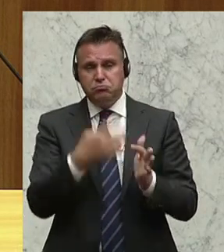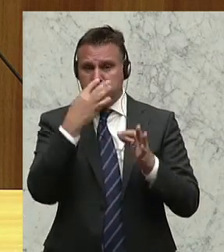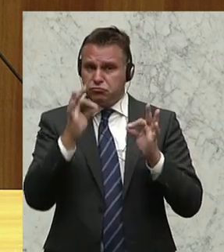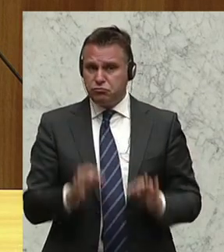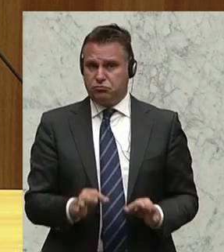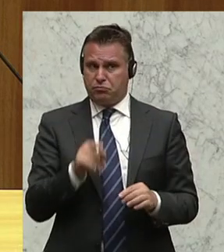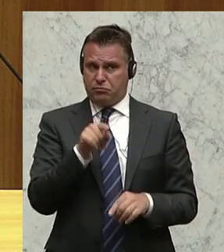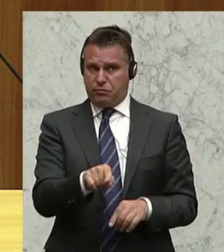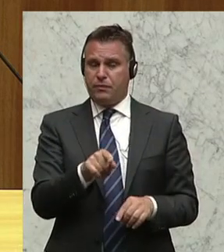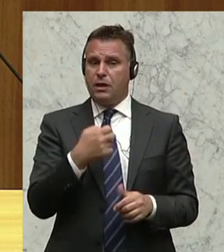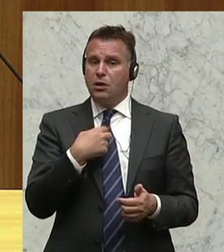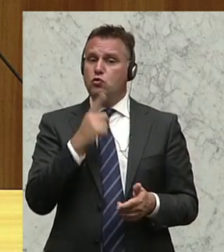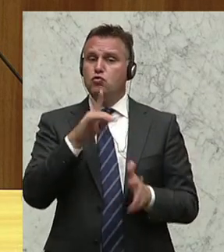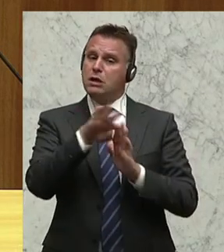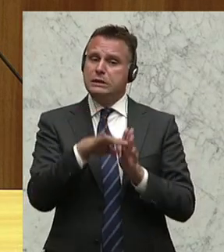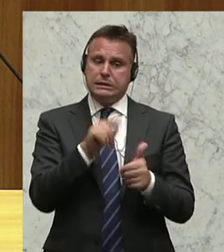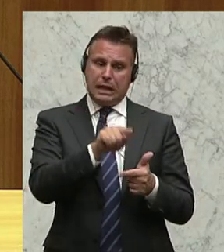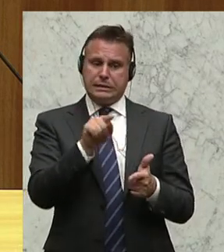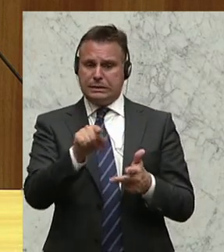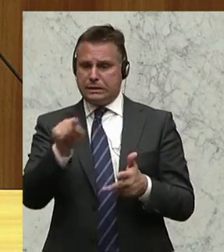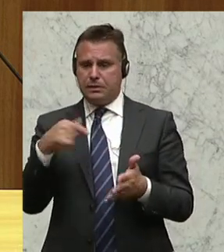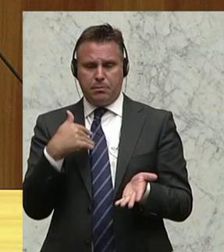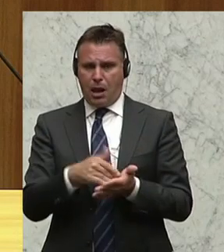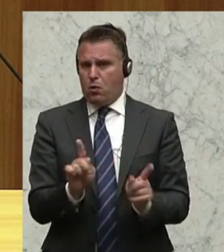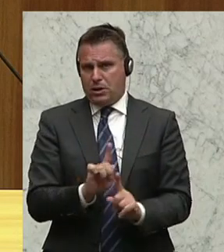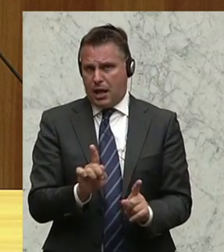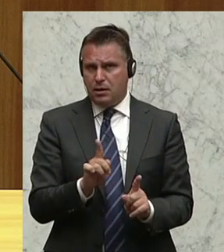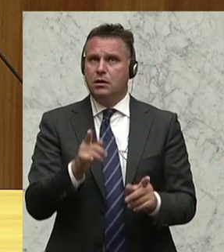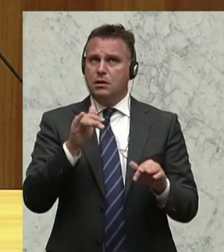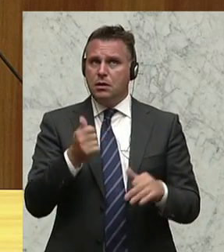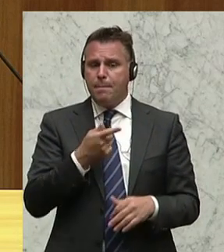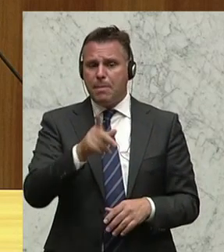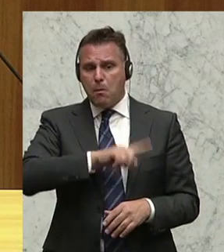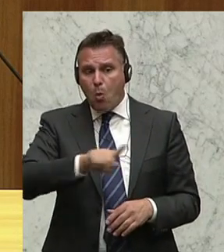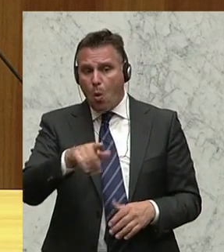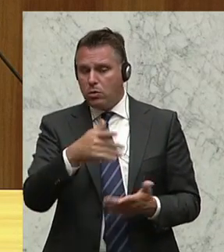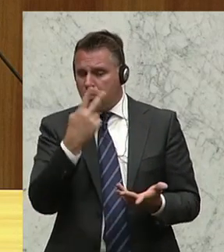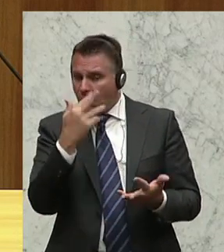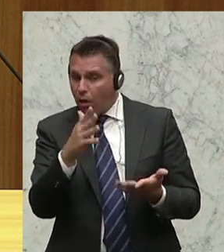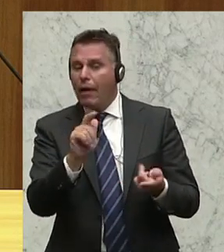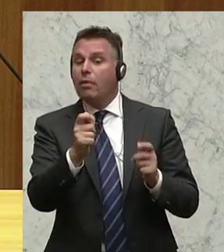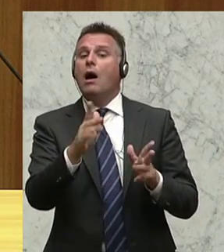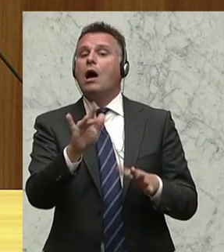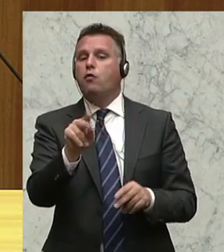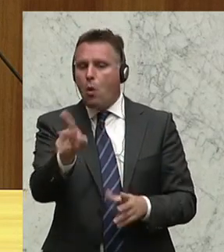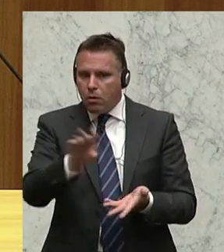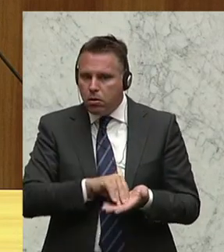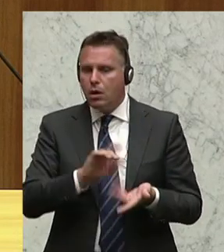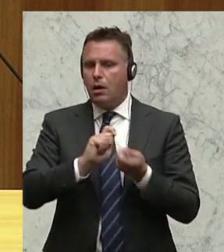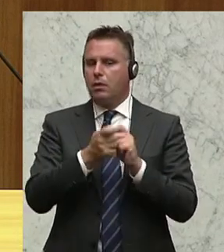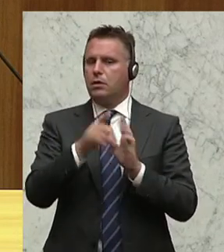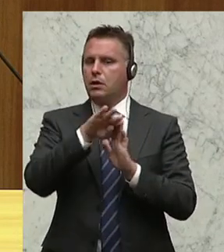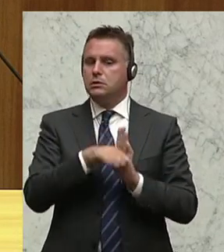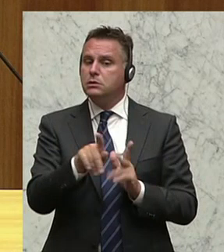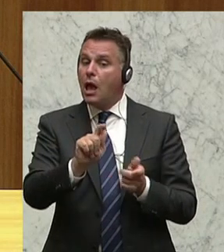Gesetz gießen, das, das und das will ich haben. Sondern es ist notwendig, hier wahrscheinlich alle paar Monate nachzujustieren, hier Möglichkeiten zu